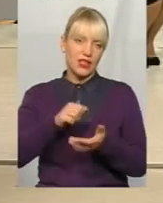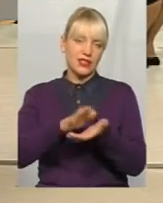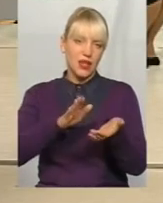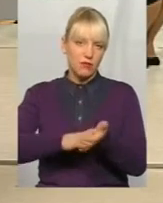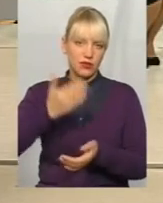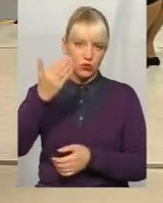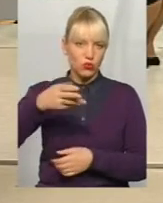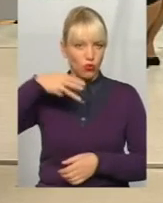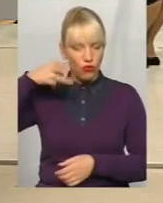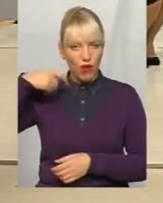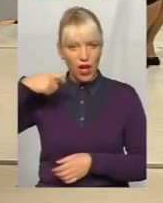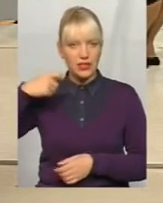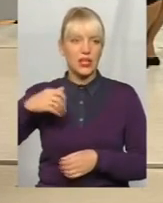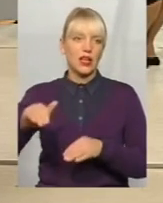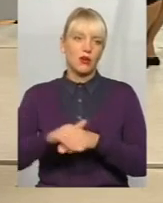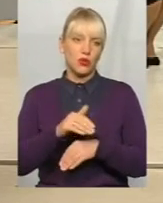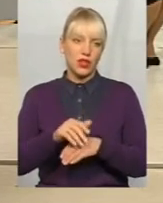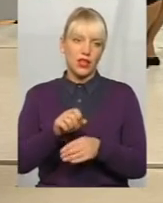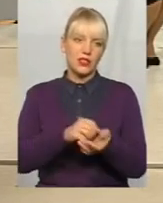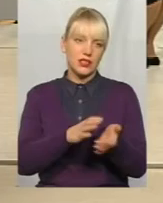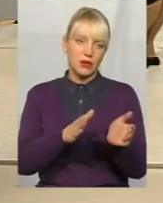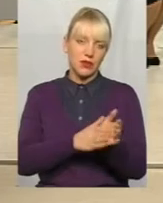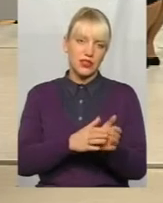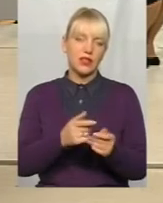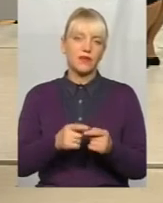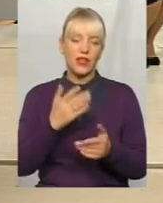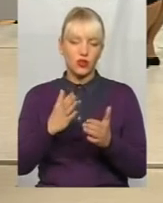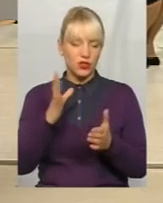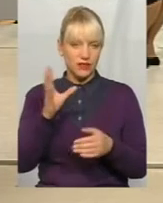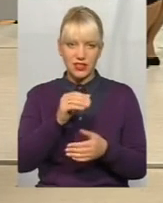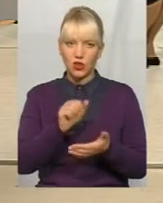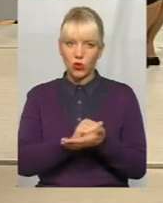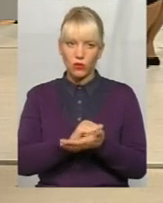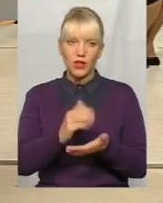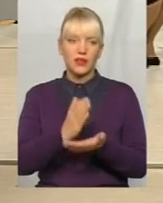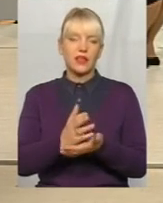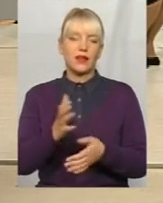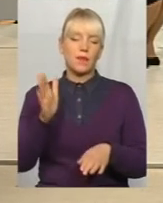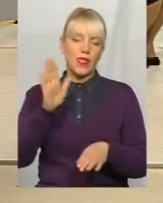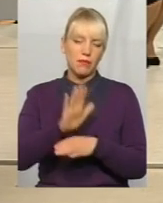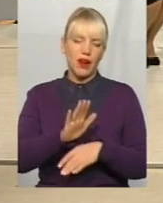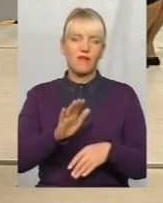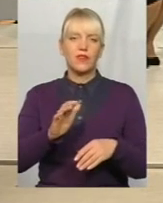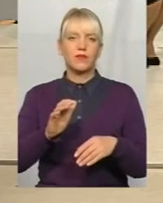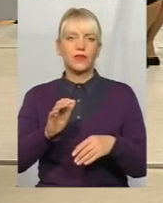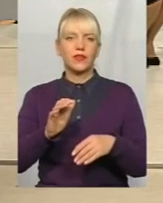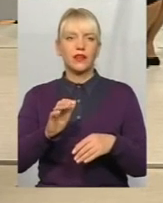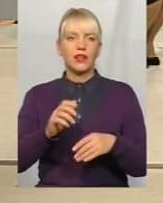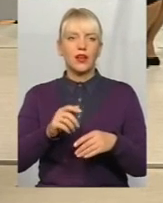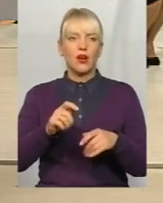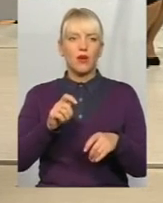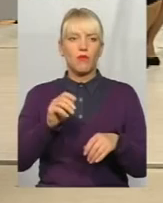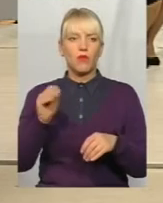і, будь ласка, записатися з журналі реєстрації перевірок, якщо є належні всі документи, направлені, розпорядження, посвідчення. У нас були